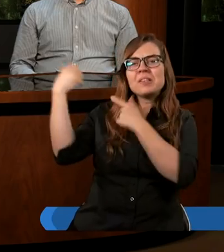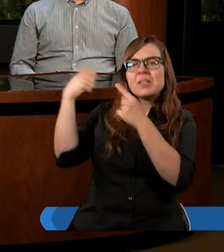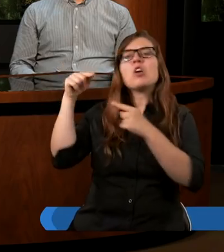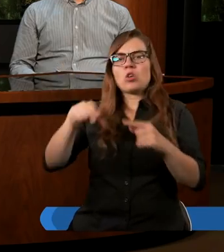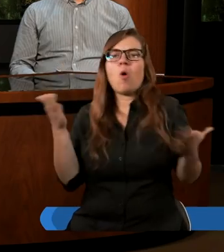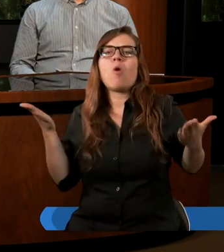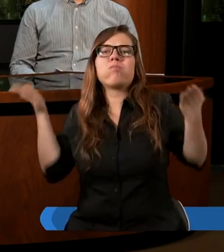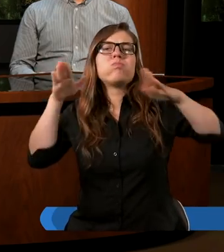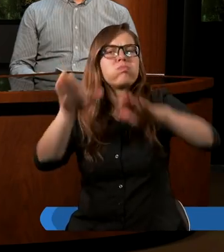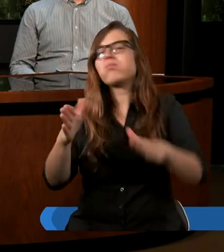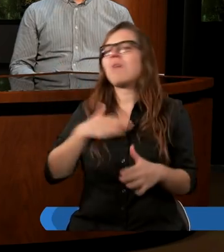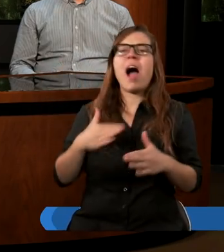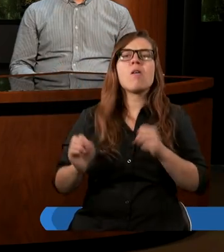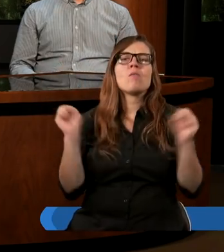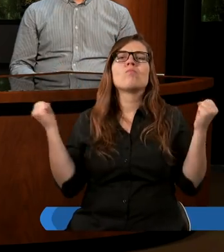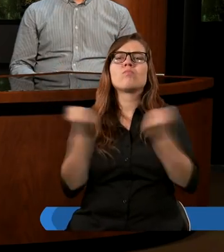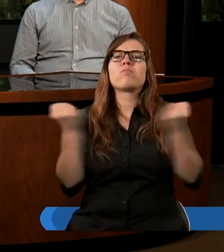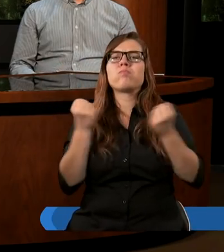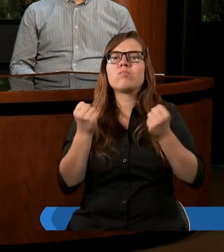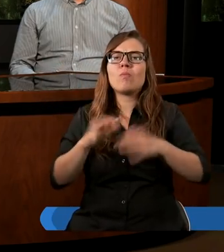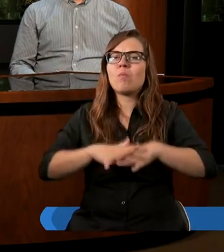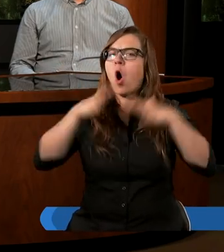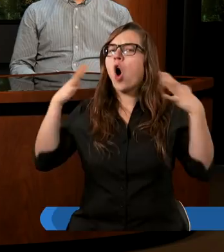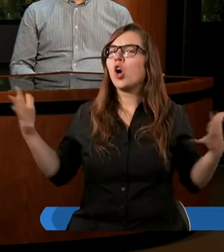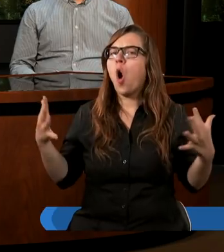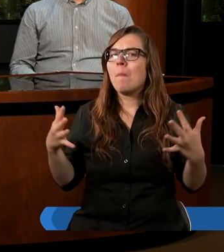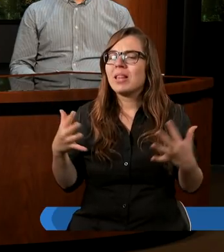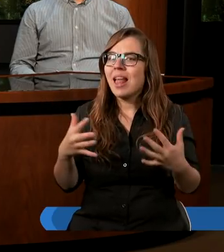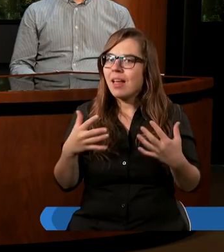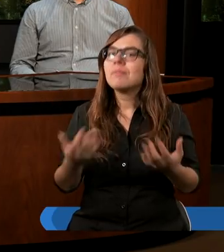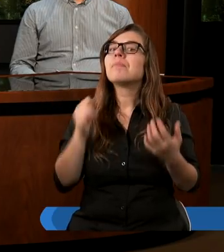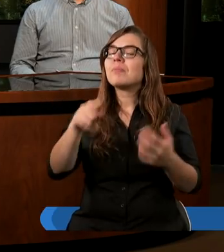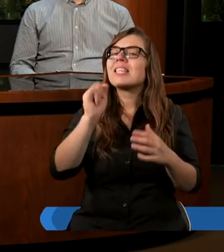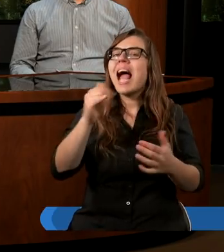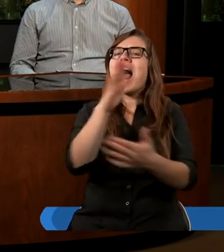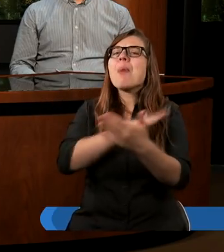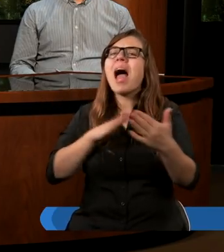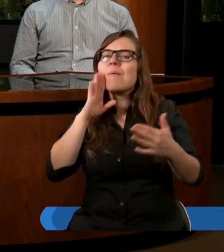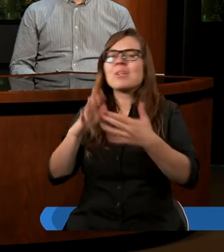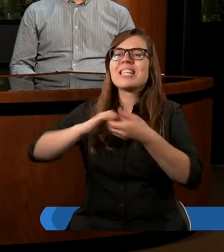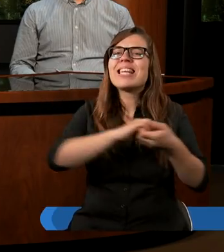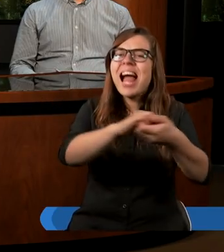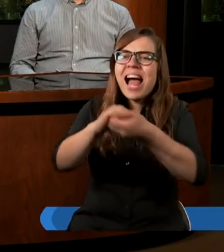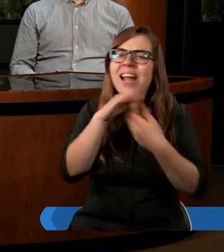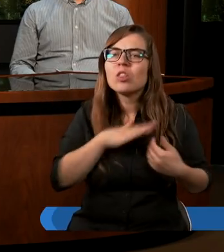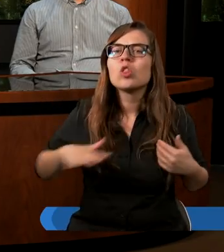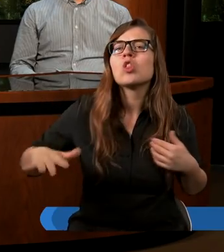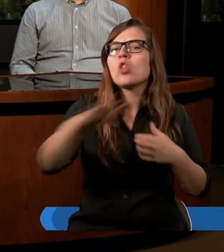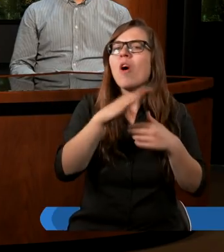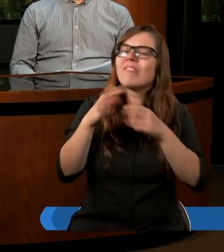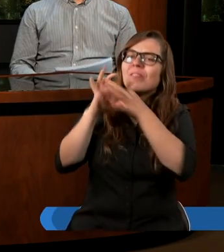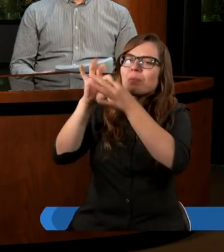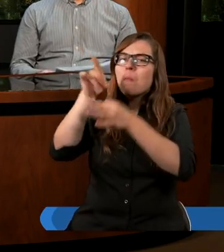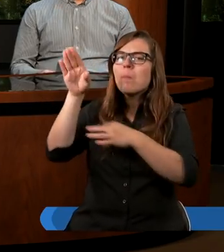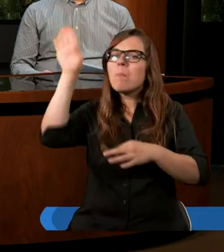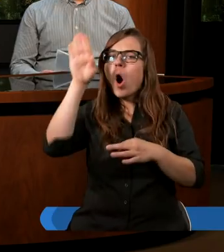I co jest istotne, Panu mówi, że wtedy podniesie nas jako naród, czyli jako jedność, prawda? I to jest bardzo istotne, prawda?